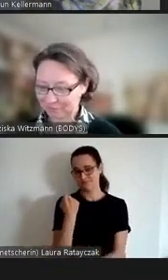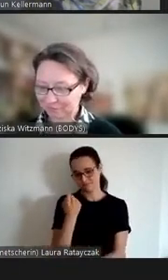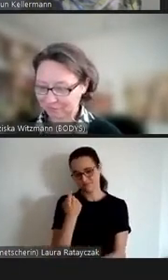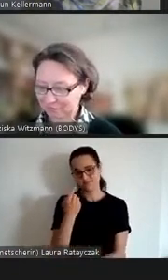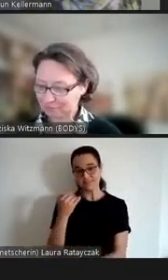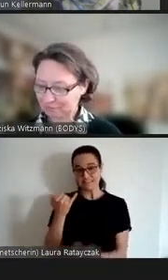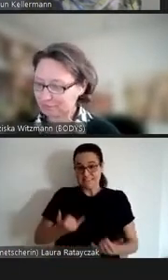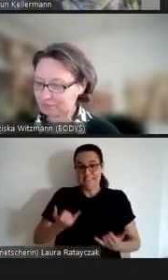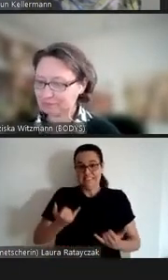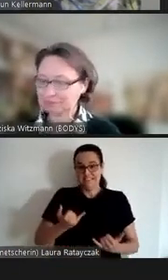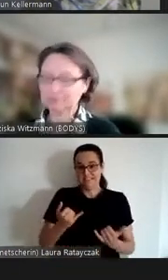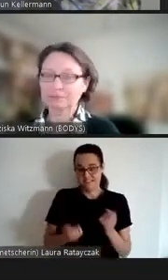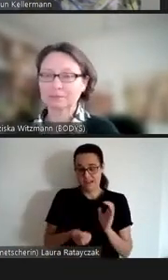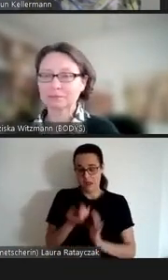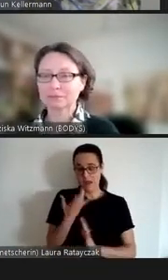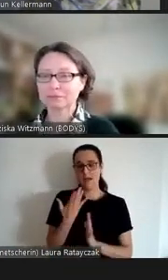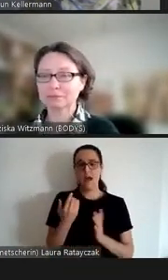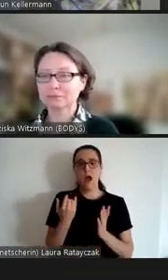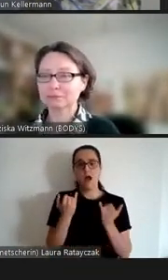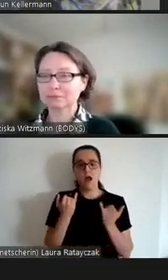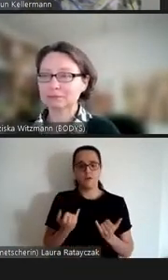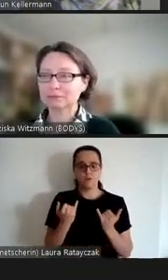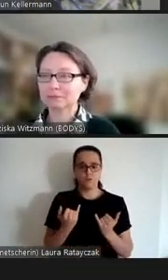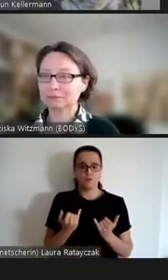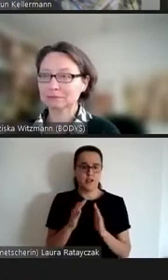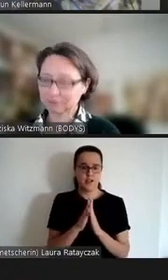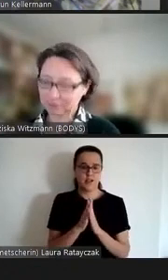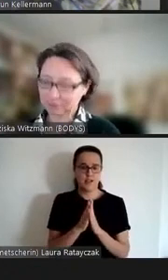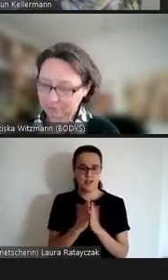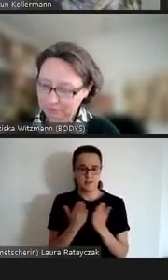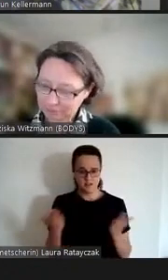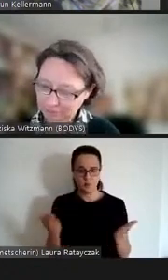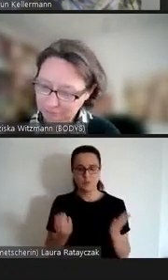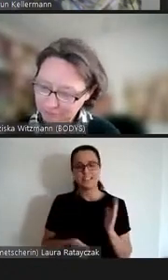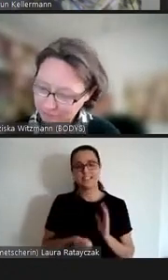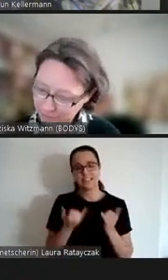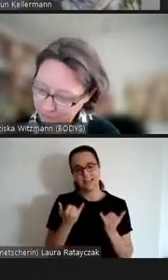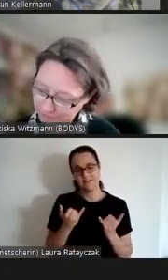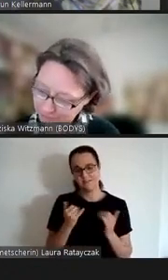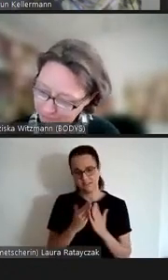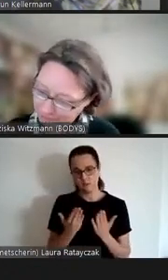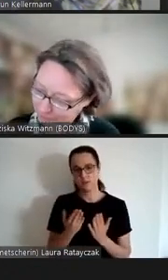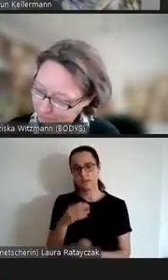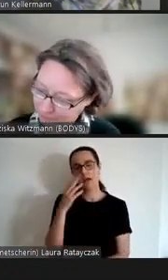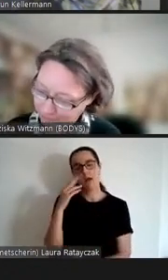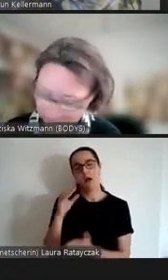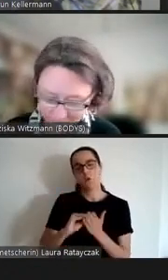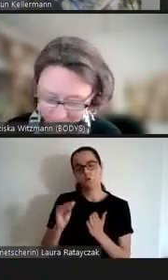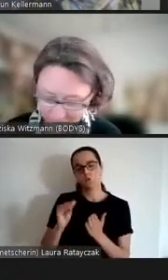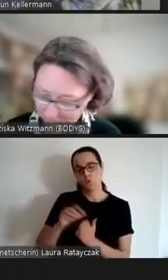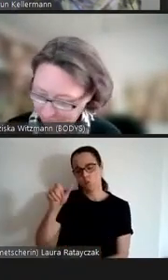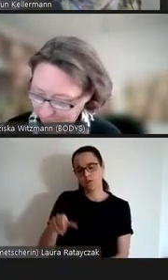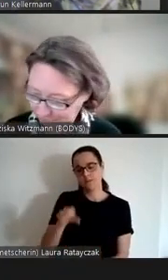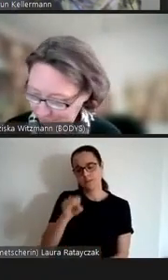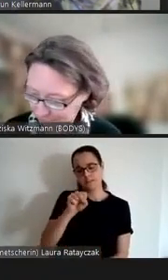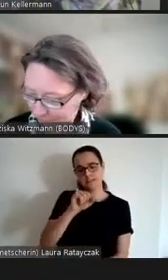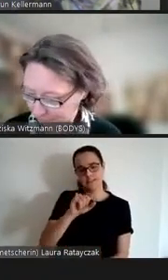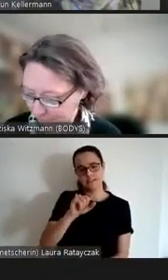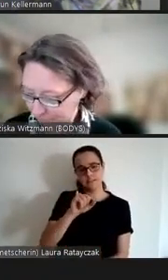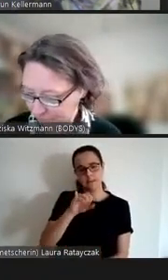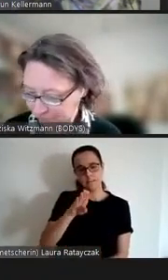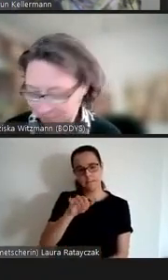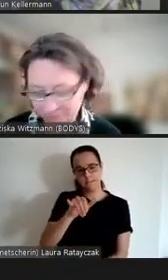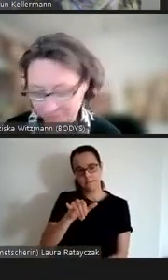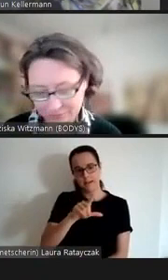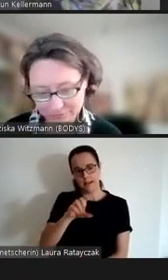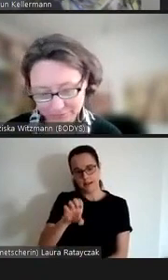der Gegenwartsliteratur von der Autorin Sibylle Berg geboren 1962